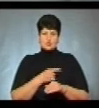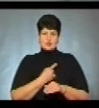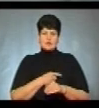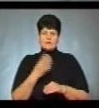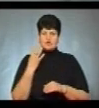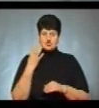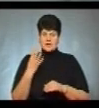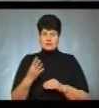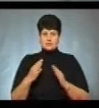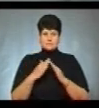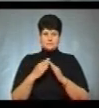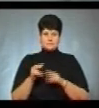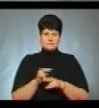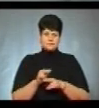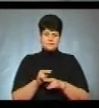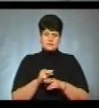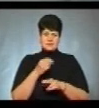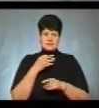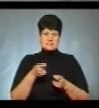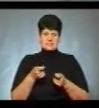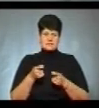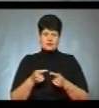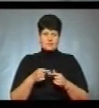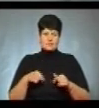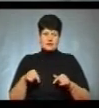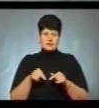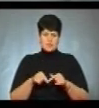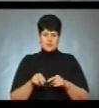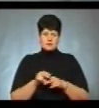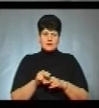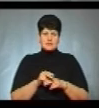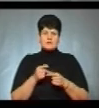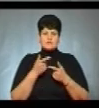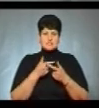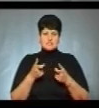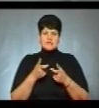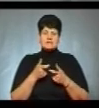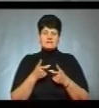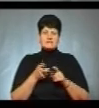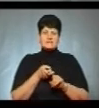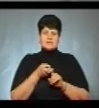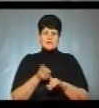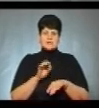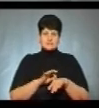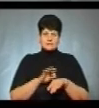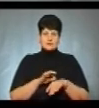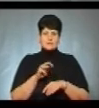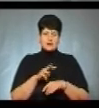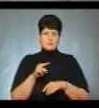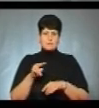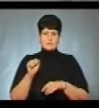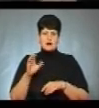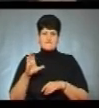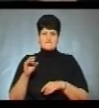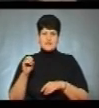четверо – на амбулаторному лікуванні, повідомила завідувач відділу епіднагляду та профілактики інфекційних захворювань обласного лабораторного центру Марія Павєлєва.